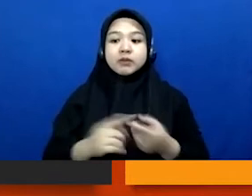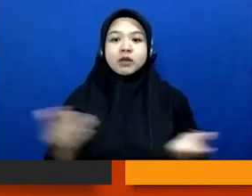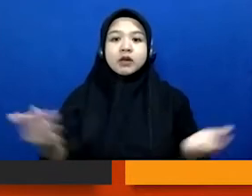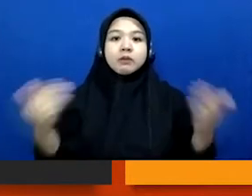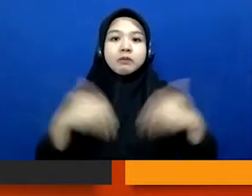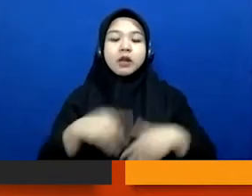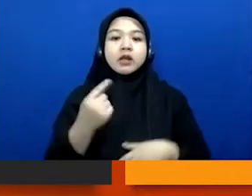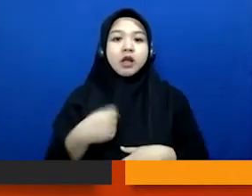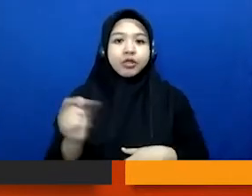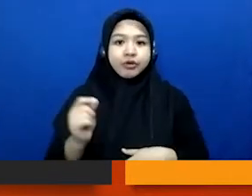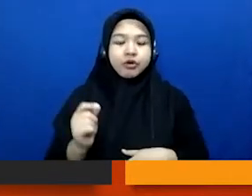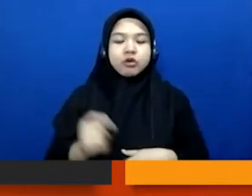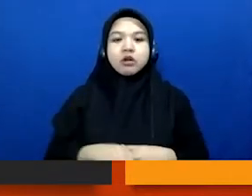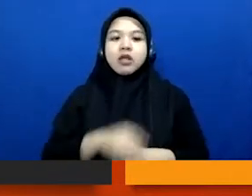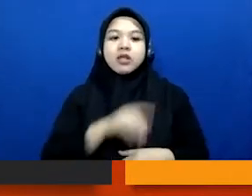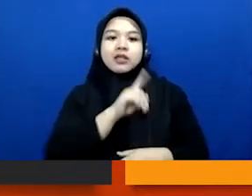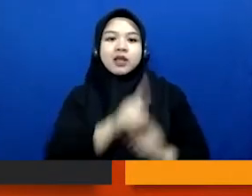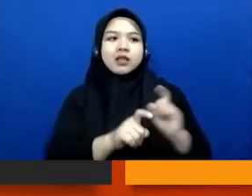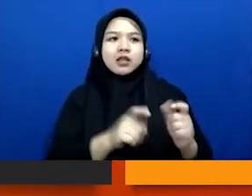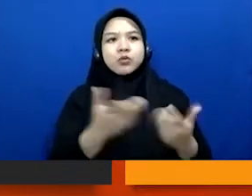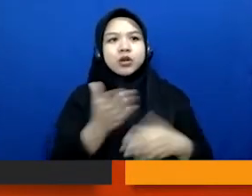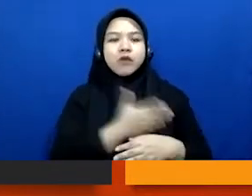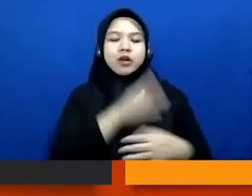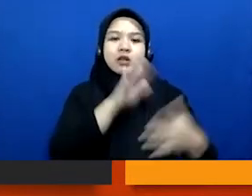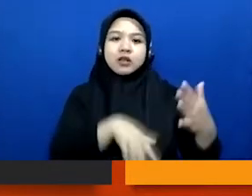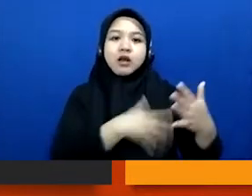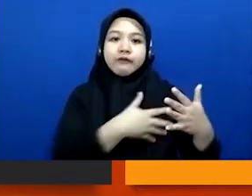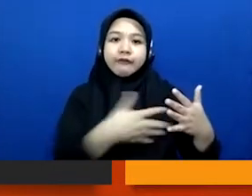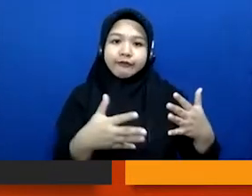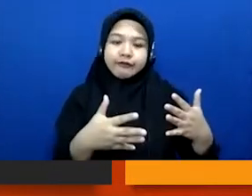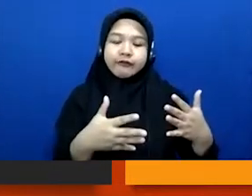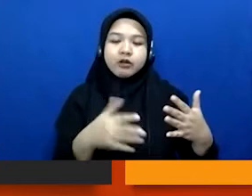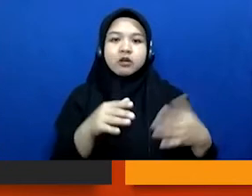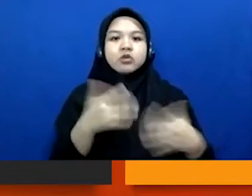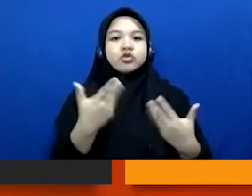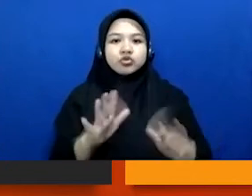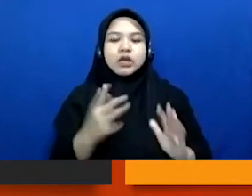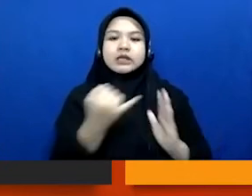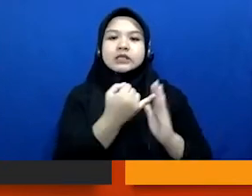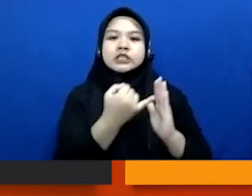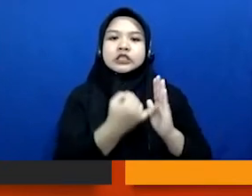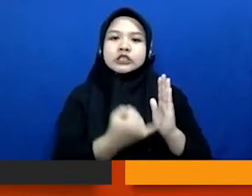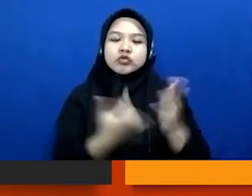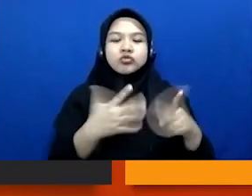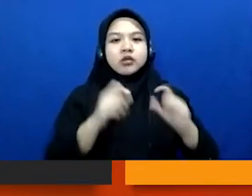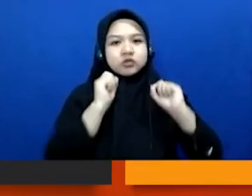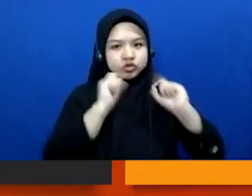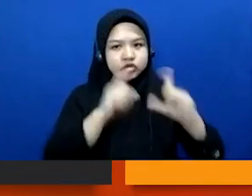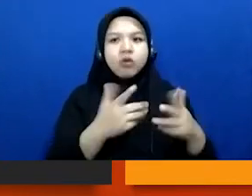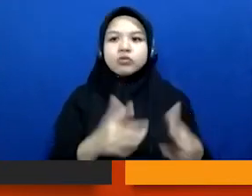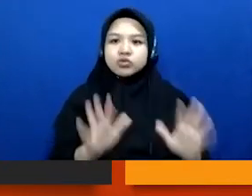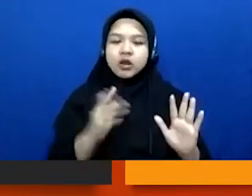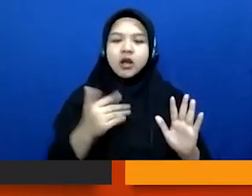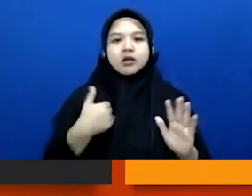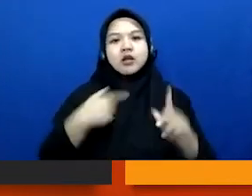pertanyaan-pertanyaan yang awalnya berupa blog tadi ya itu sudah terisi sudah terjawab sudah ada